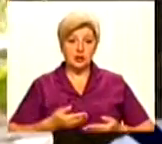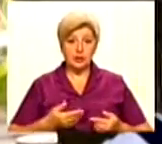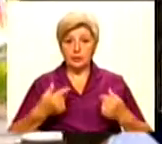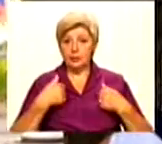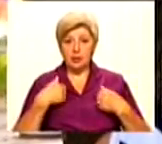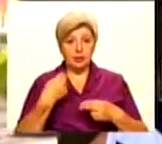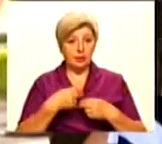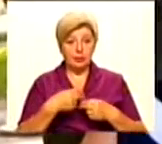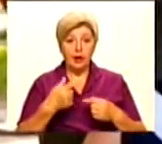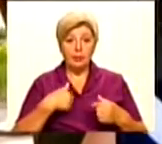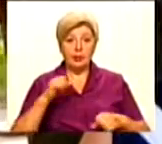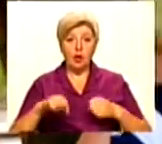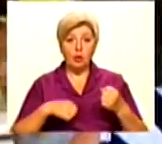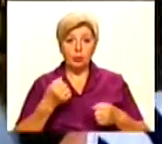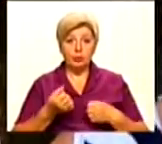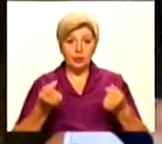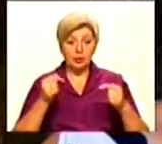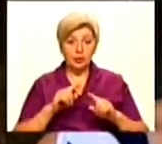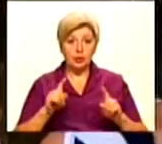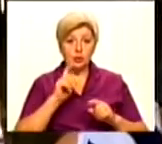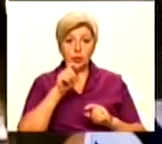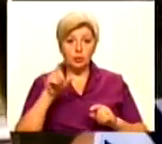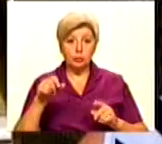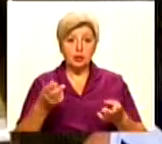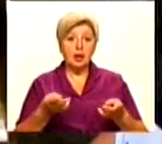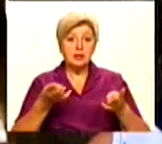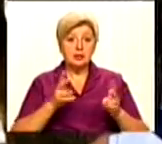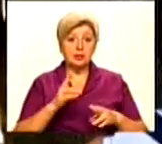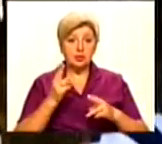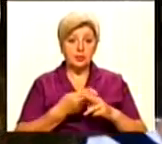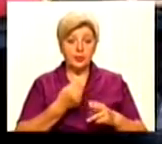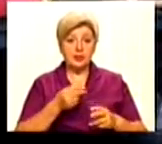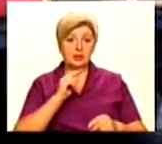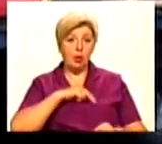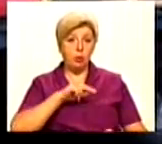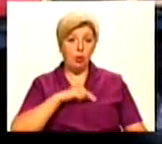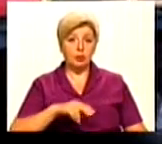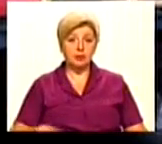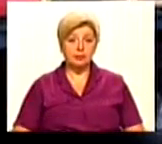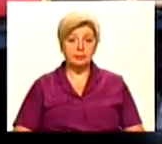заважали. Мене обурює те, що люди залишились без роботи. Мене визмишать те, що люди залишились без роботи.